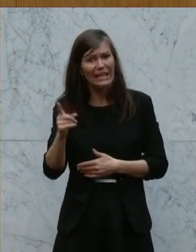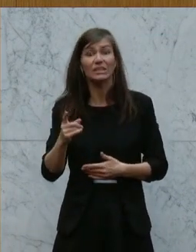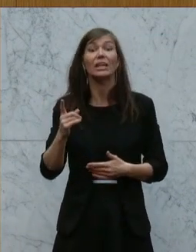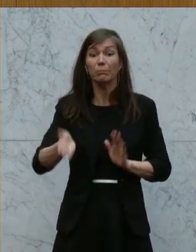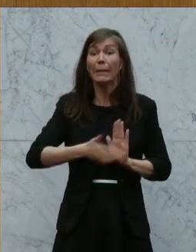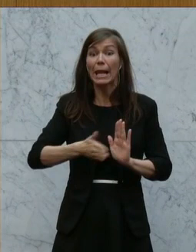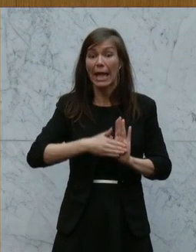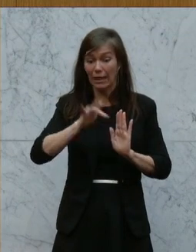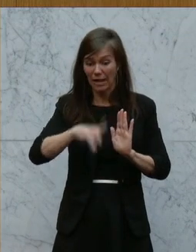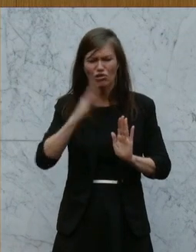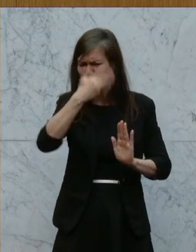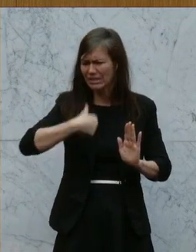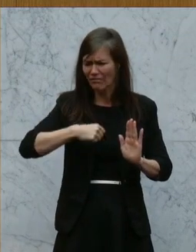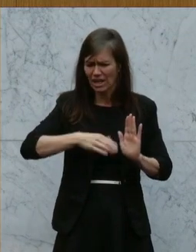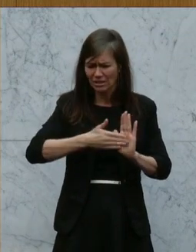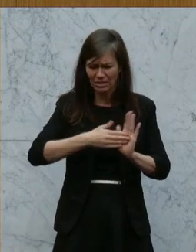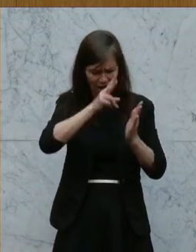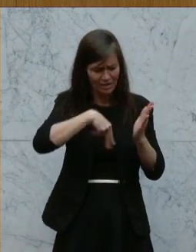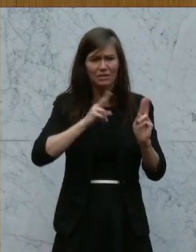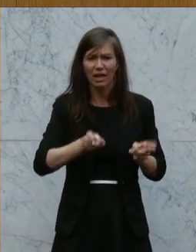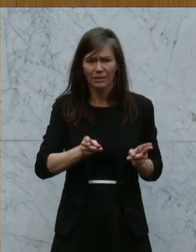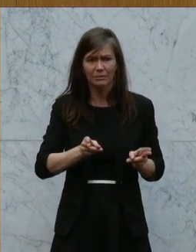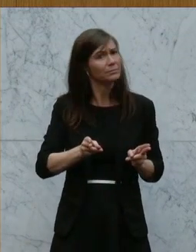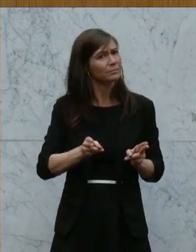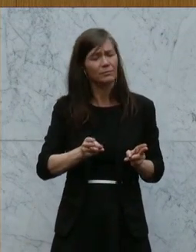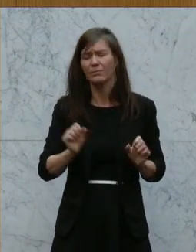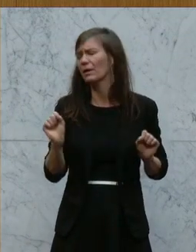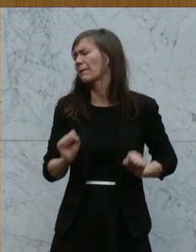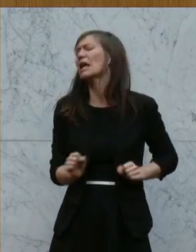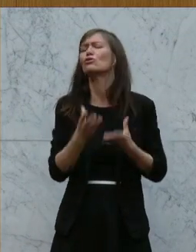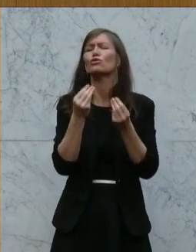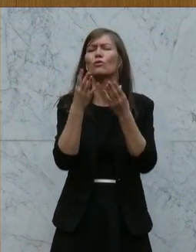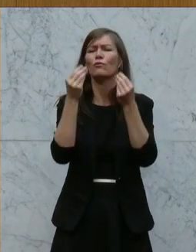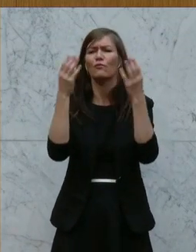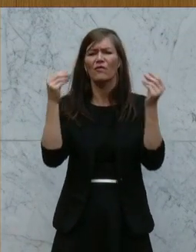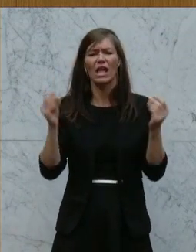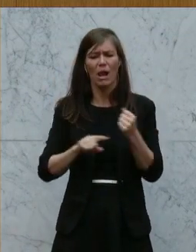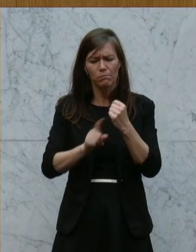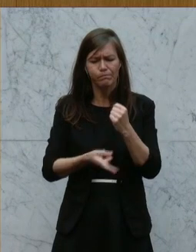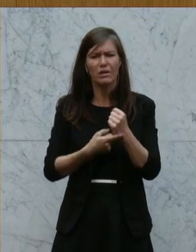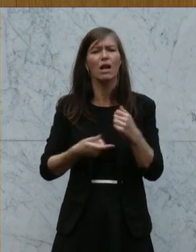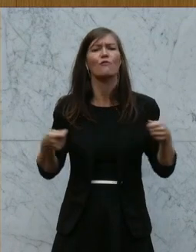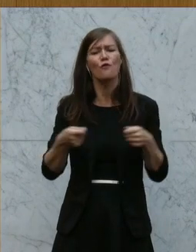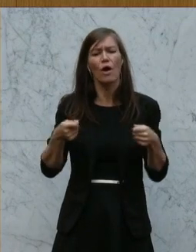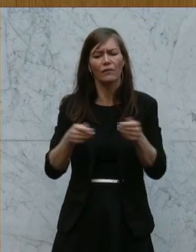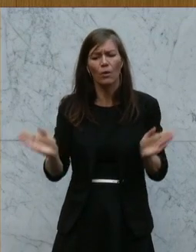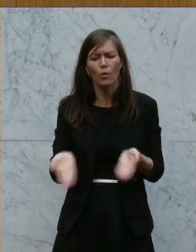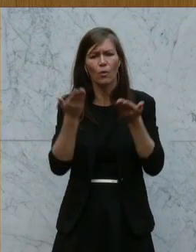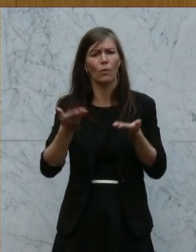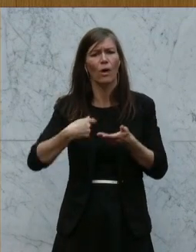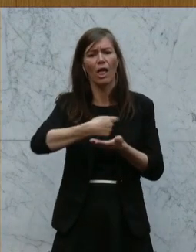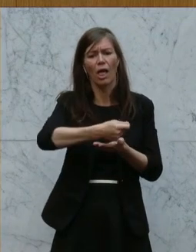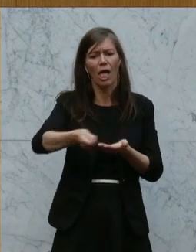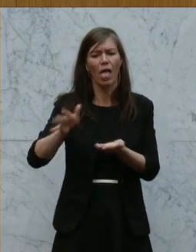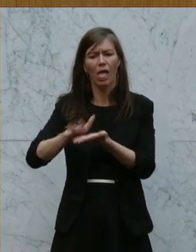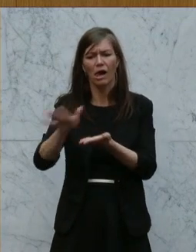auf weiß bestätigt, dass es zu massiver Überförderung geführt hat. Doch was haben sie gemacht? Was